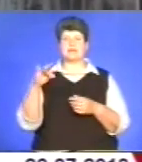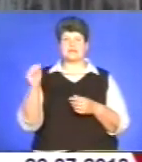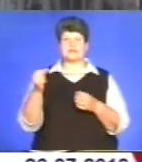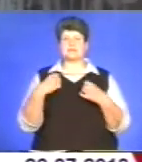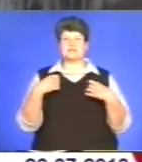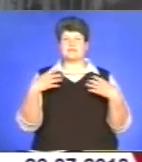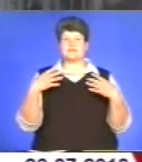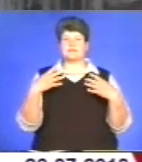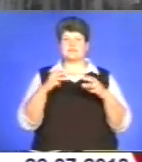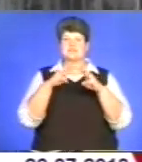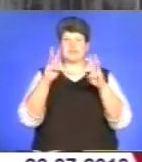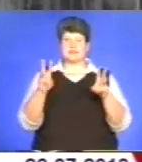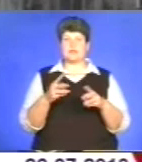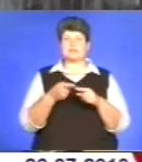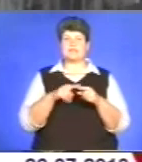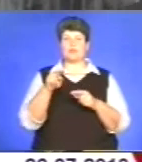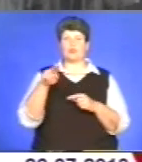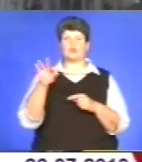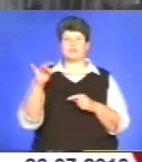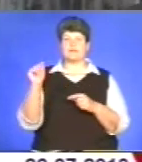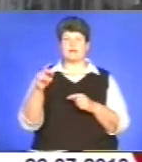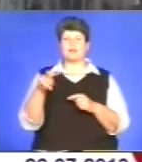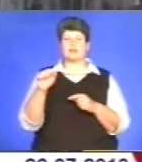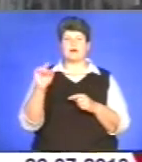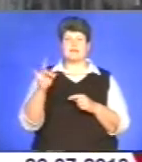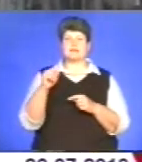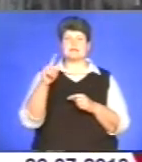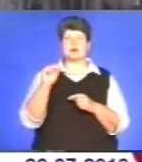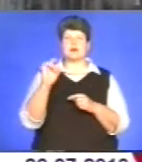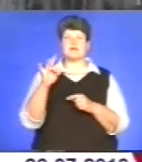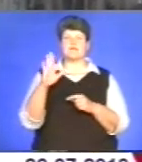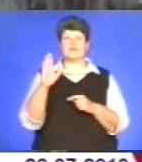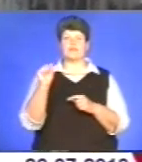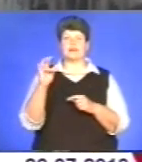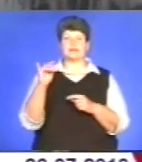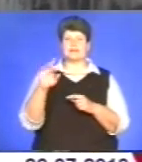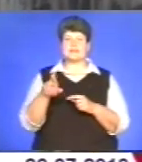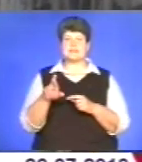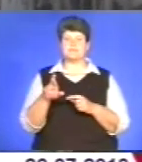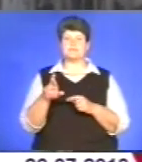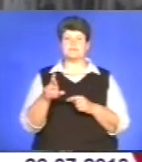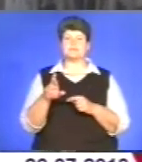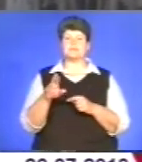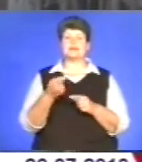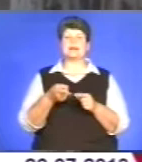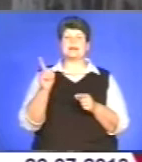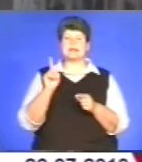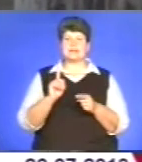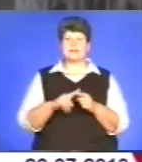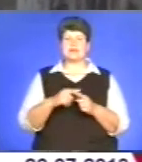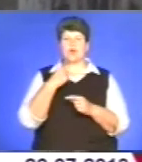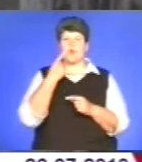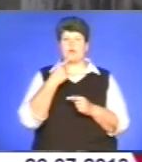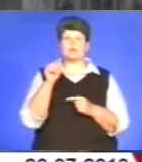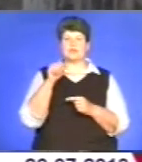в світі, це Почаївська лавра і Зарваниця. І саме це говорить про